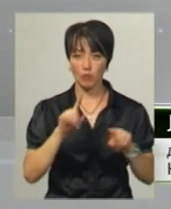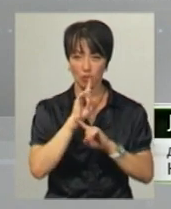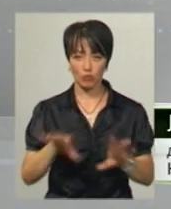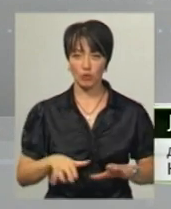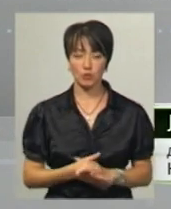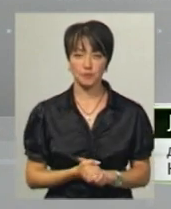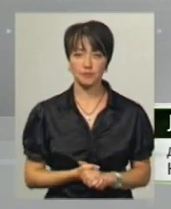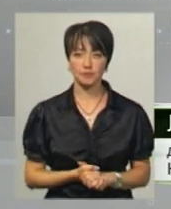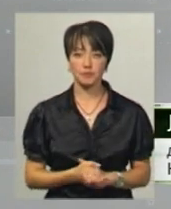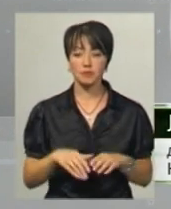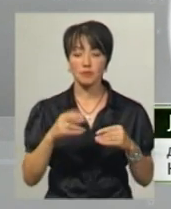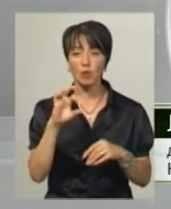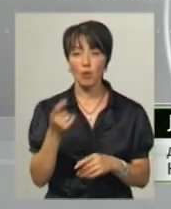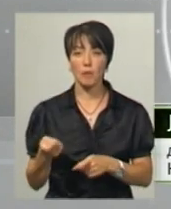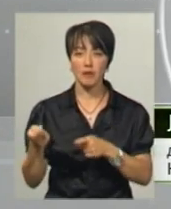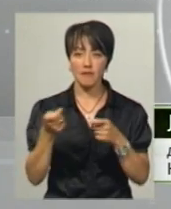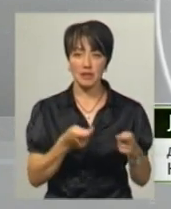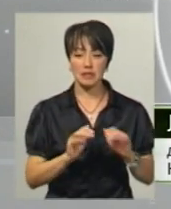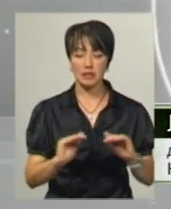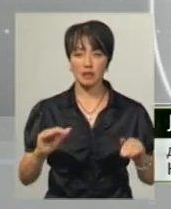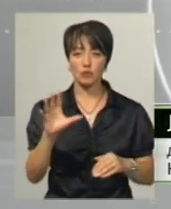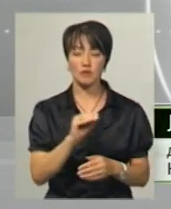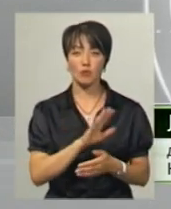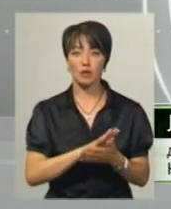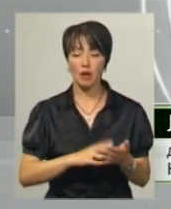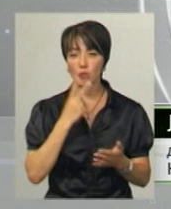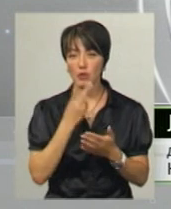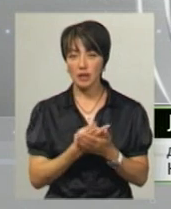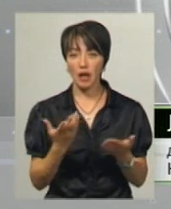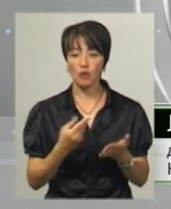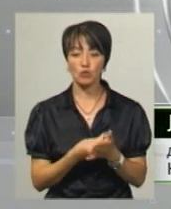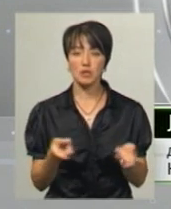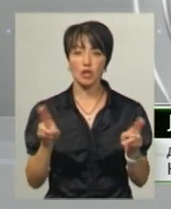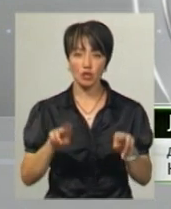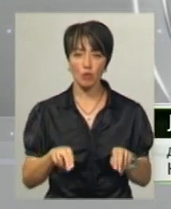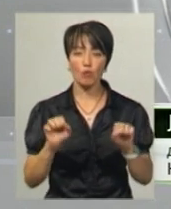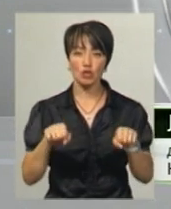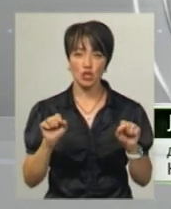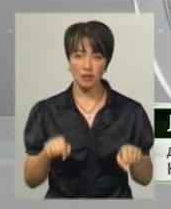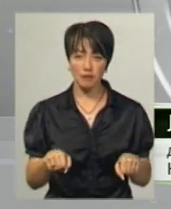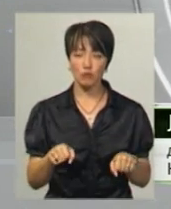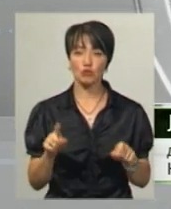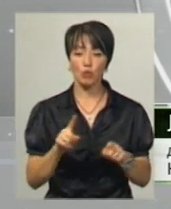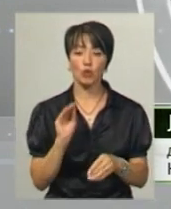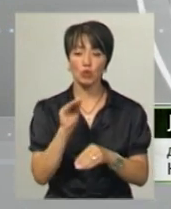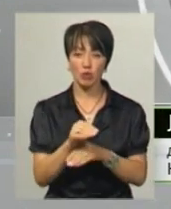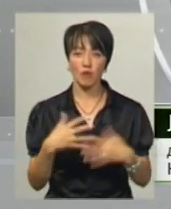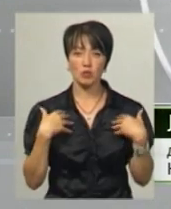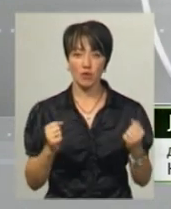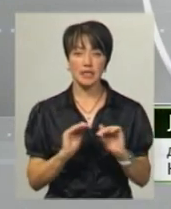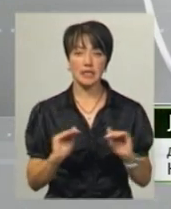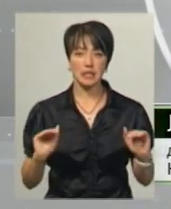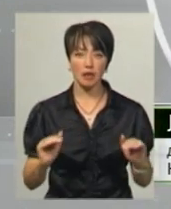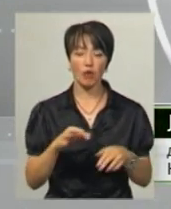будемо. Дай Боже нам їх привезти, щоб все було далі. Ми подивимося, яка сума лишається. Можливо, для того, щоб доздоровити